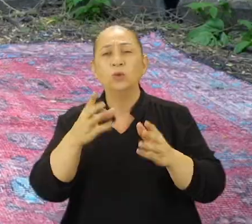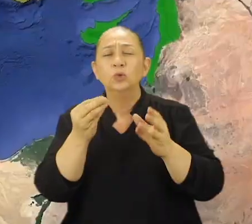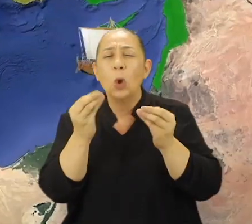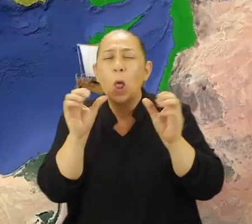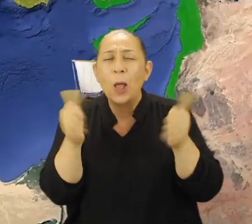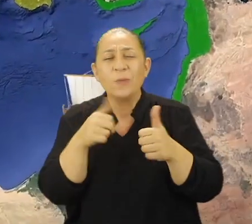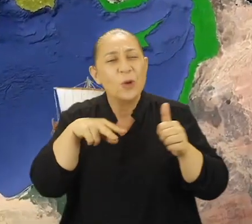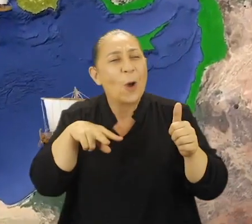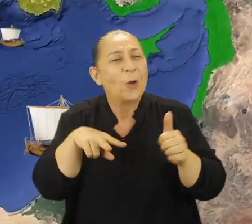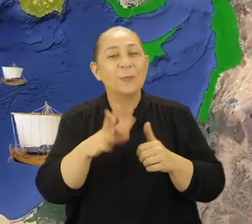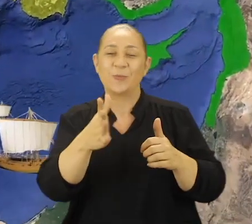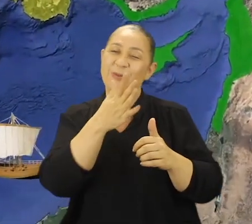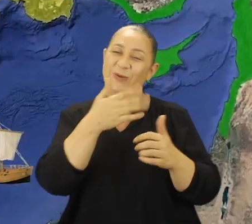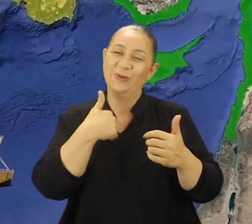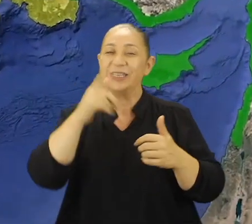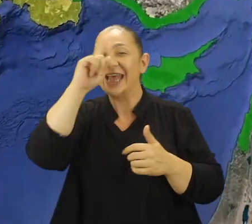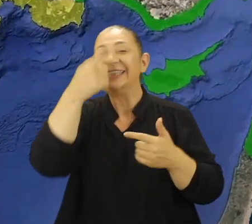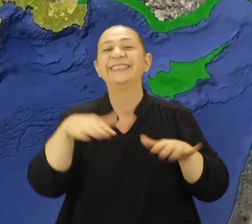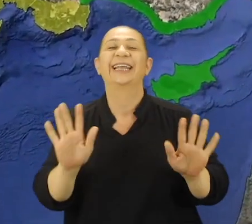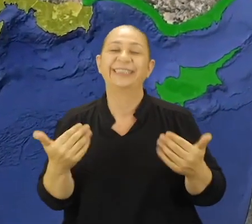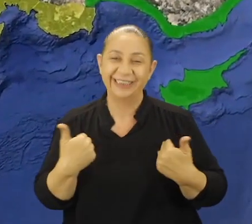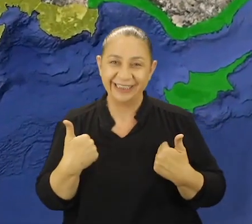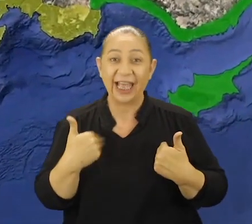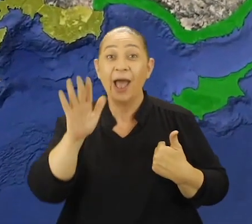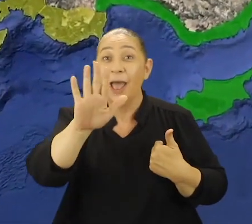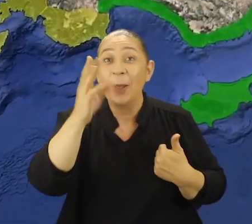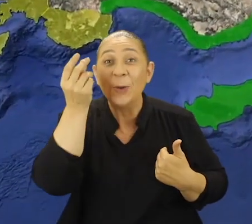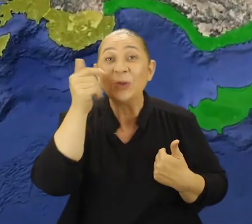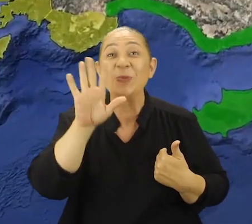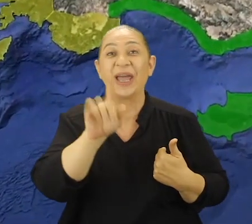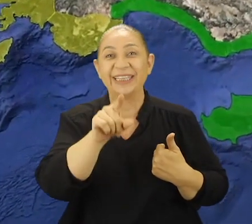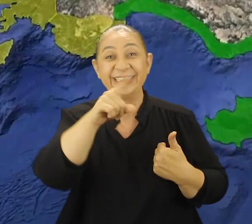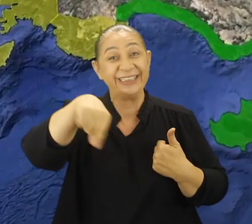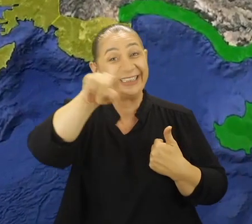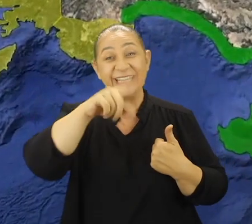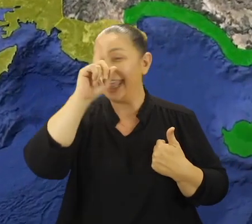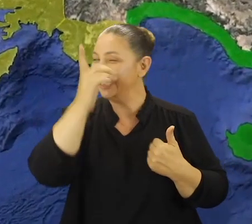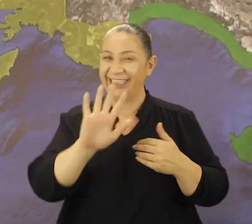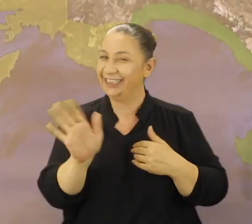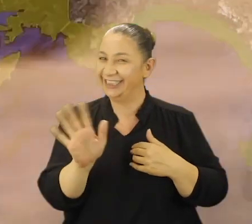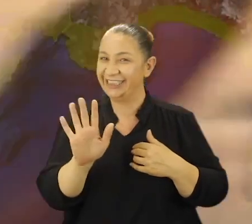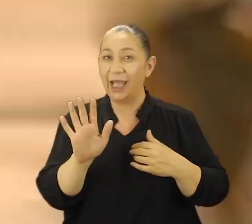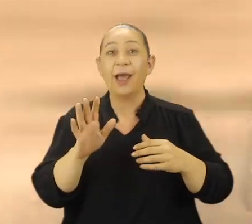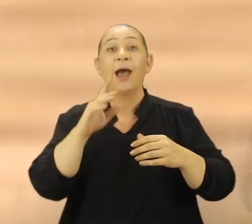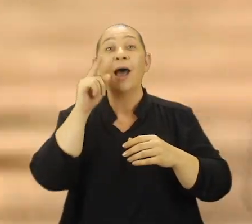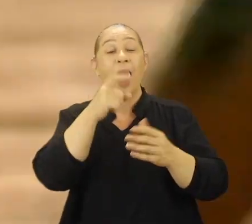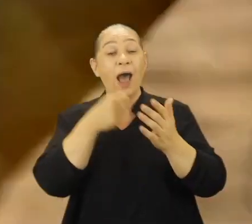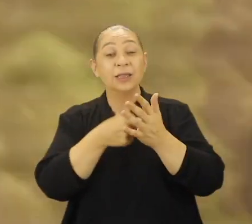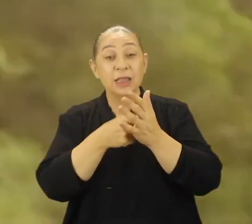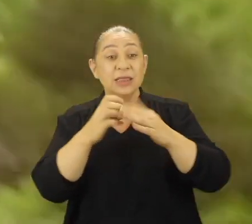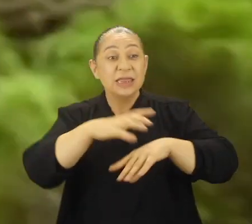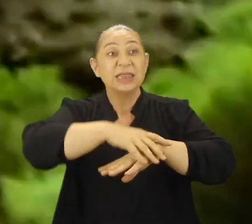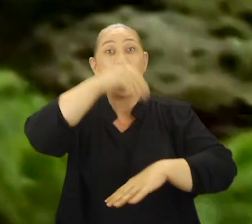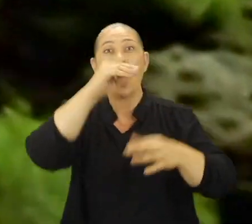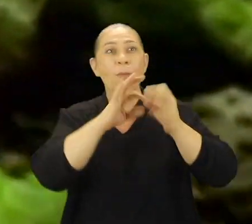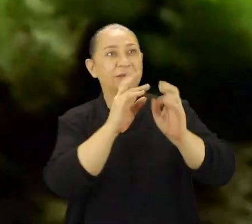Bu büyülü yolculukta biliyoruz ki yalnız değiliz. Unutmayın siz de yalnız değilsiniz. Adana